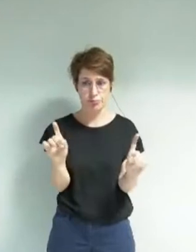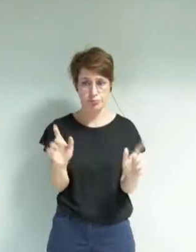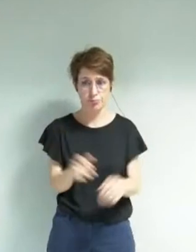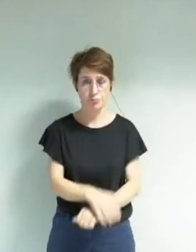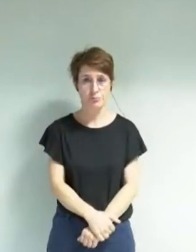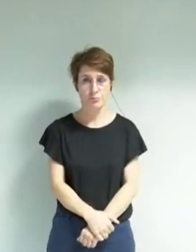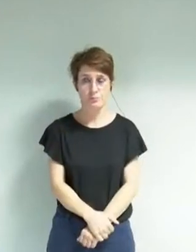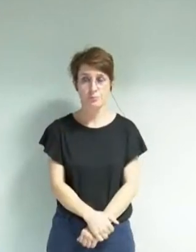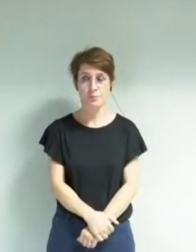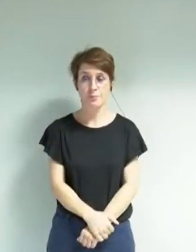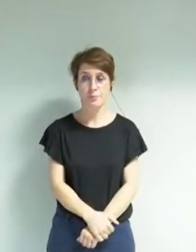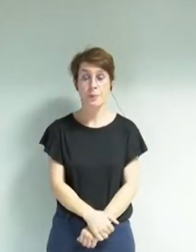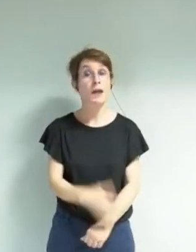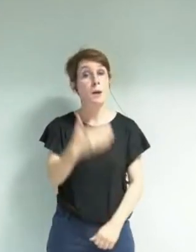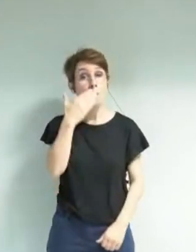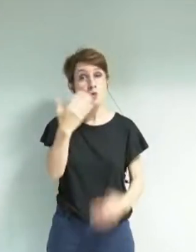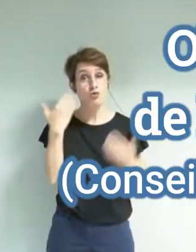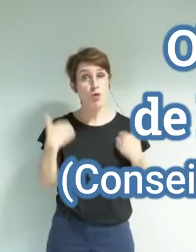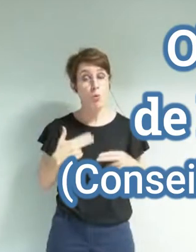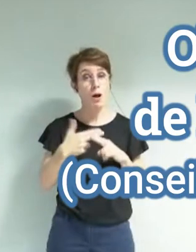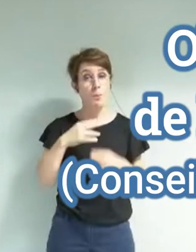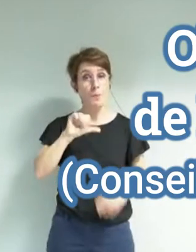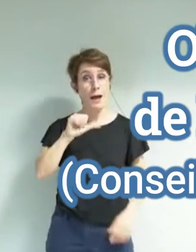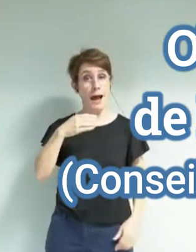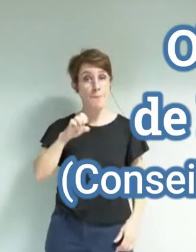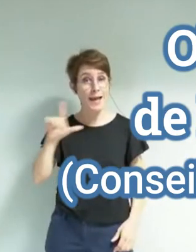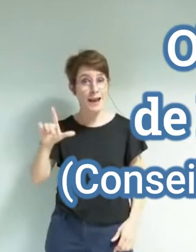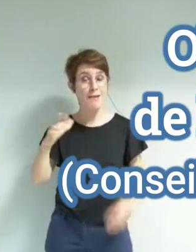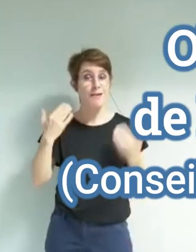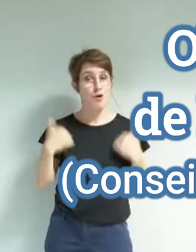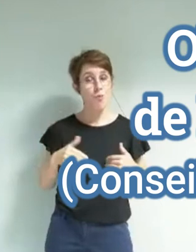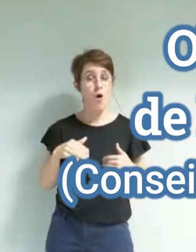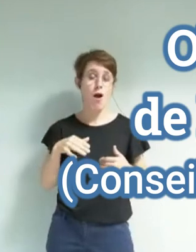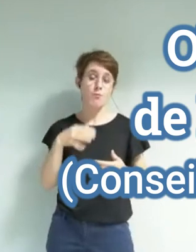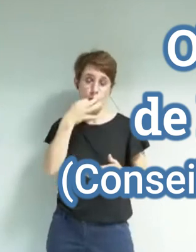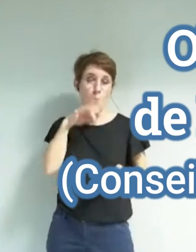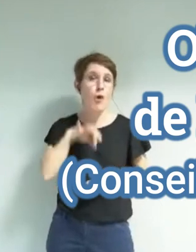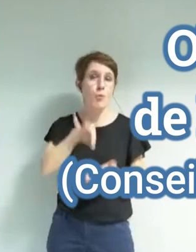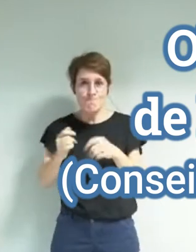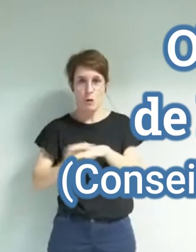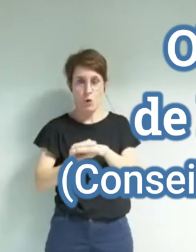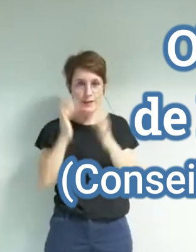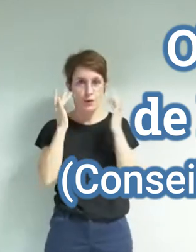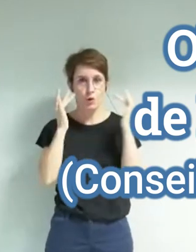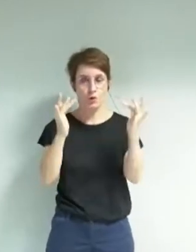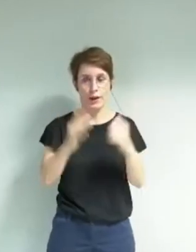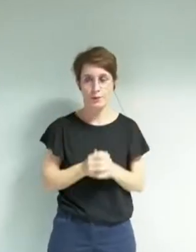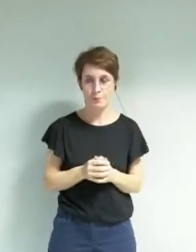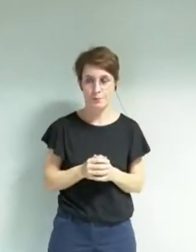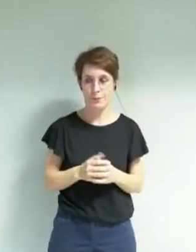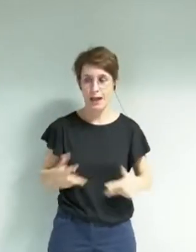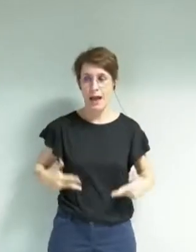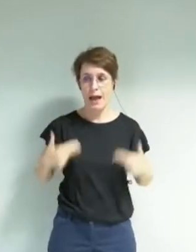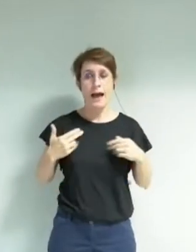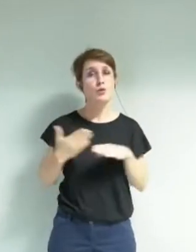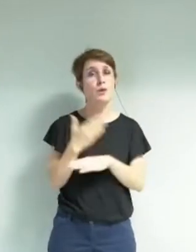Bonjour, je suis Amel et je suis ici en tant que porte-parole de l'atelier de projet de culture. L'atelier de projet